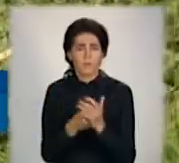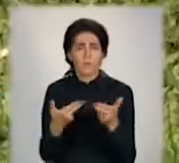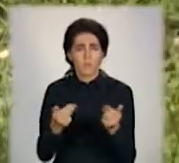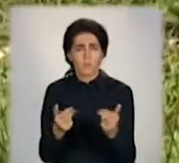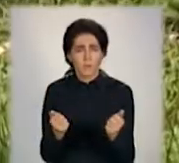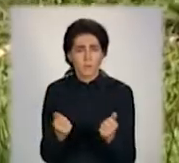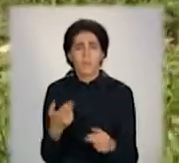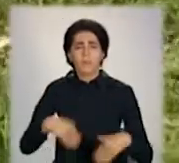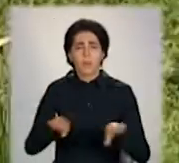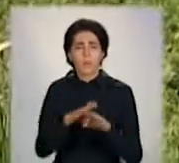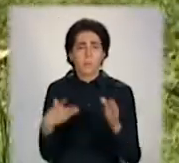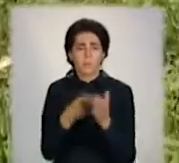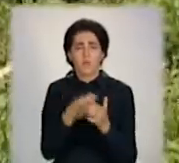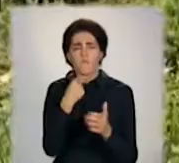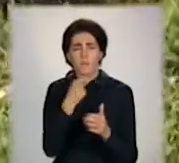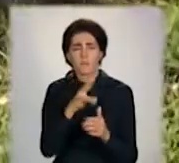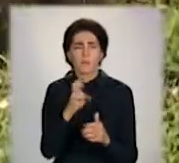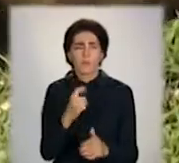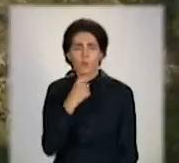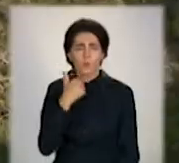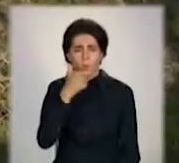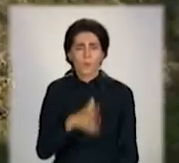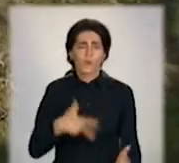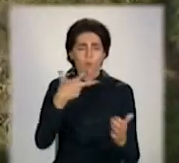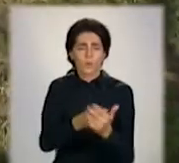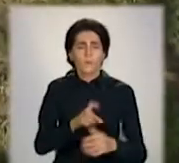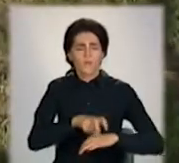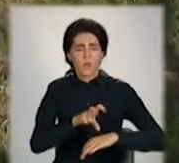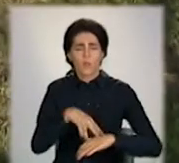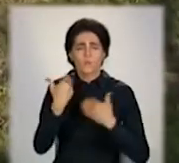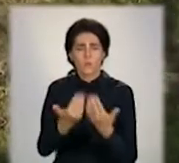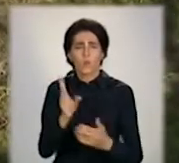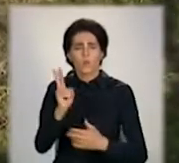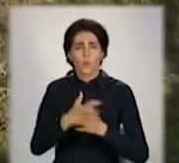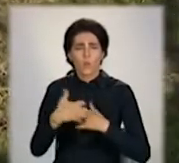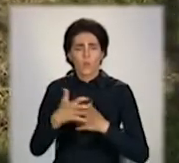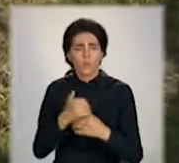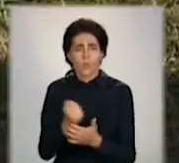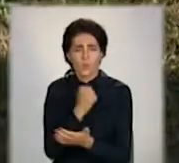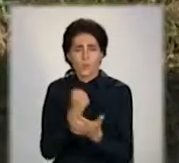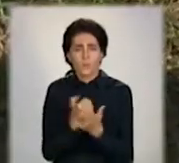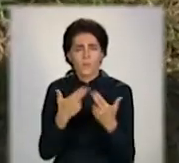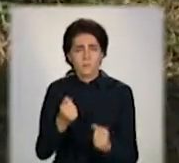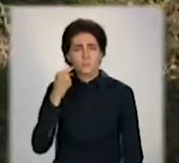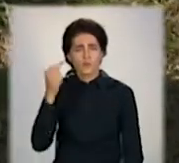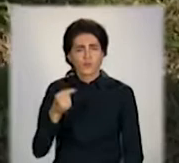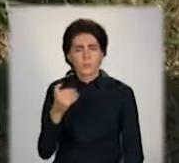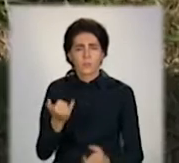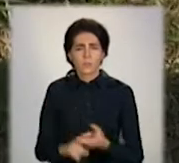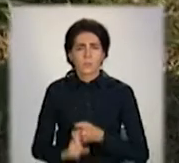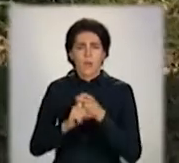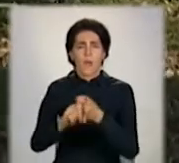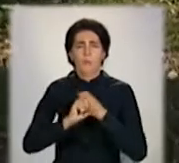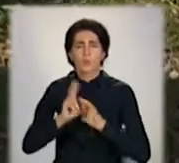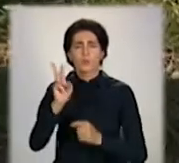Таке щеплення ефективно рік. Потім знову кол. Ветеринари кажуть, кіт, в якого лабораторно підтвердили сказ, міг заразитися